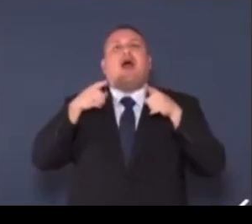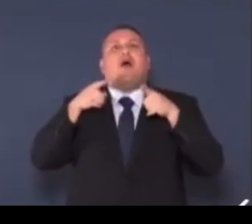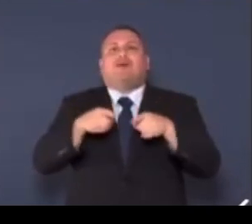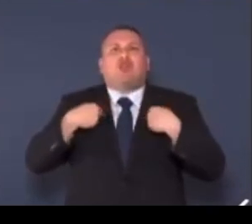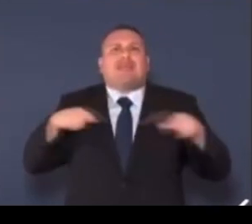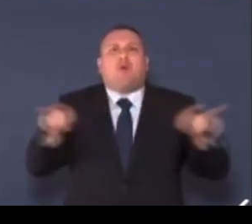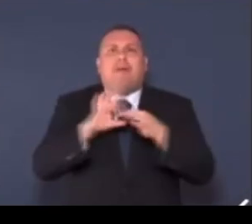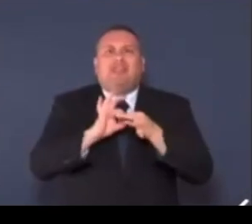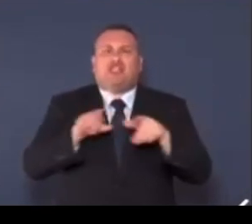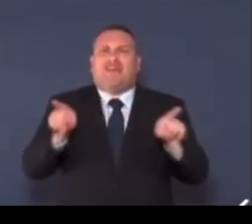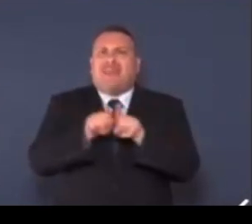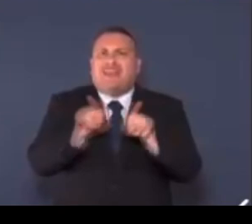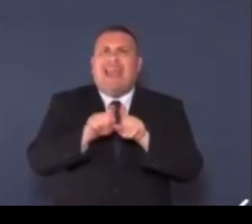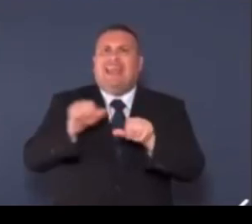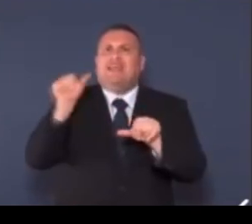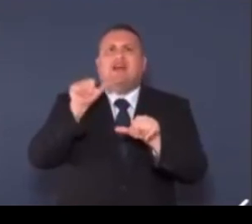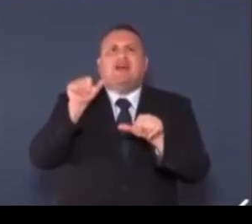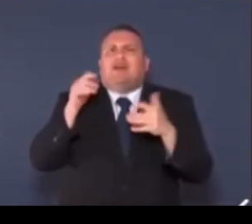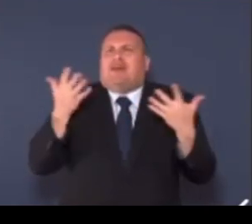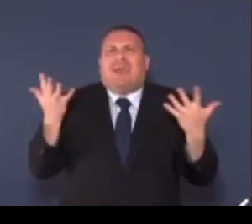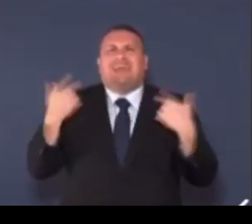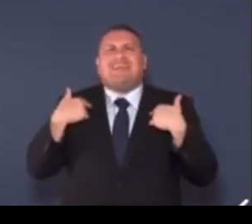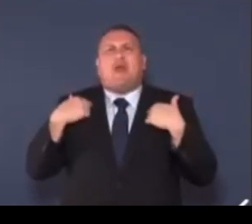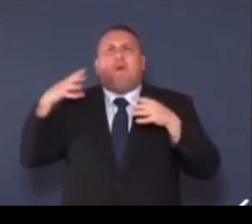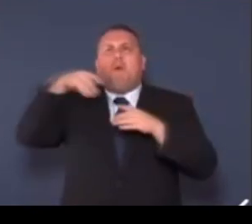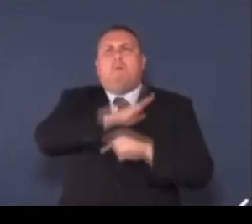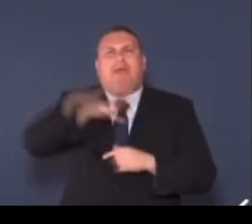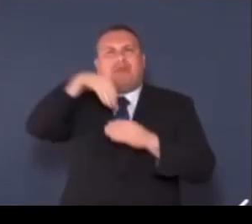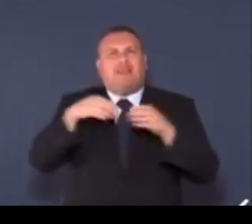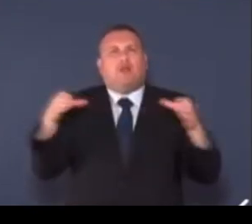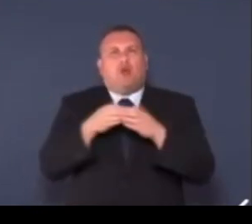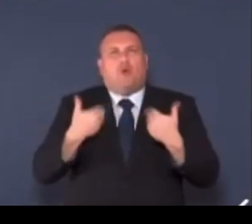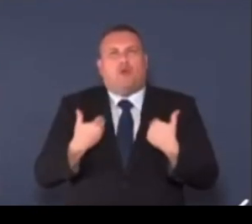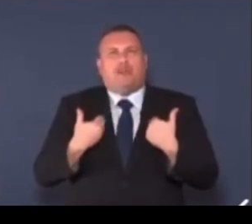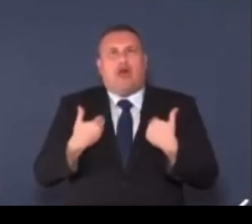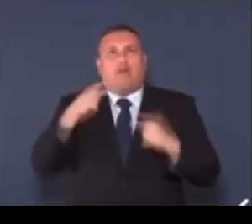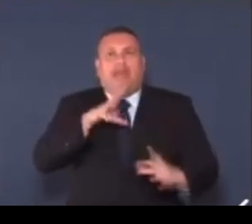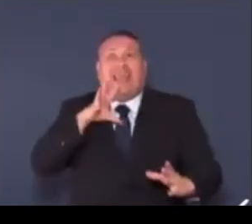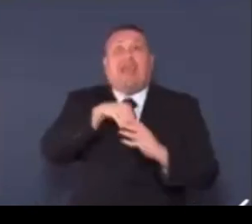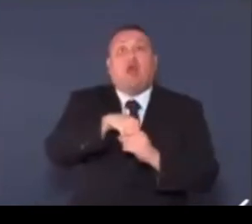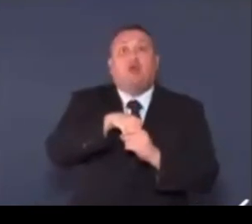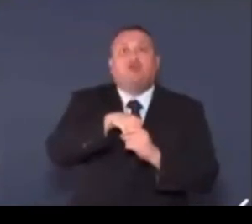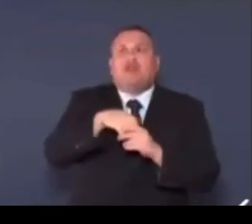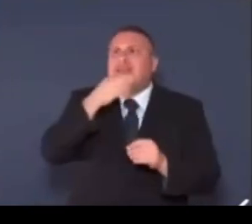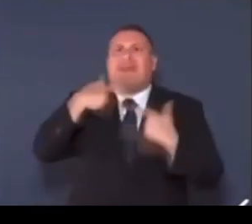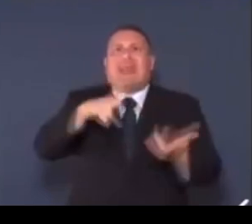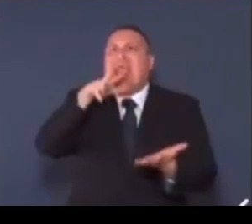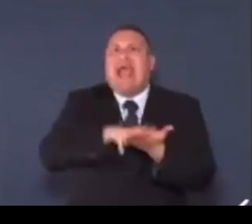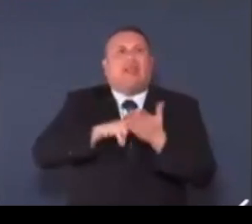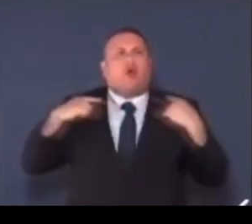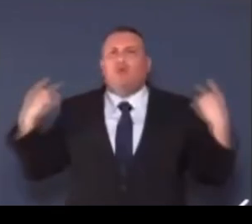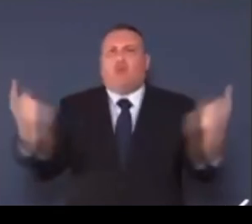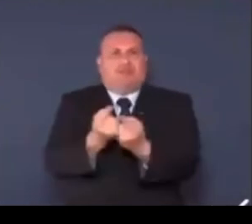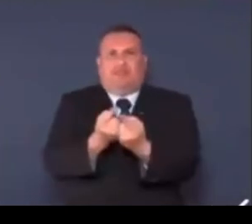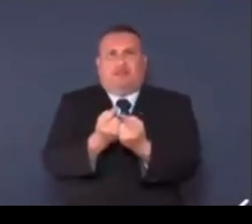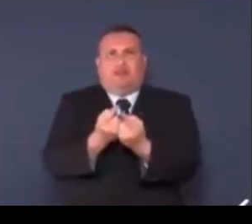fratelli, figli, membri della nostra comunità e la vera inclusione sta proprio per garantire a tutti di essere